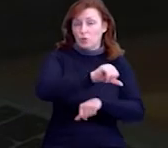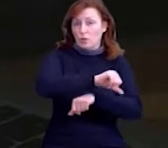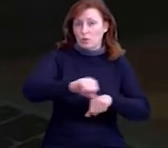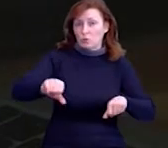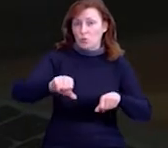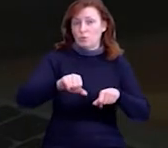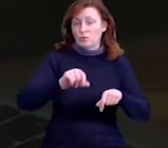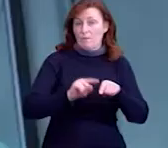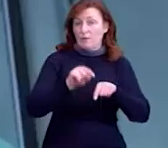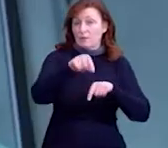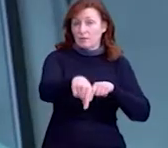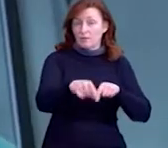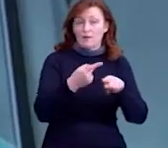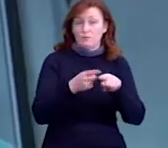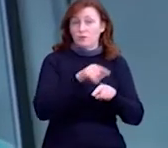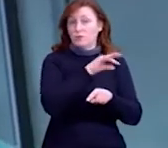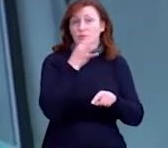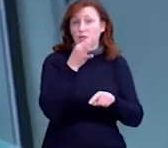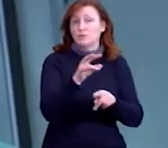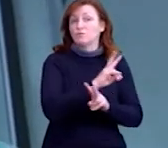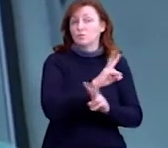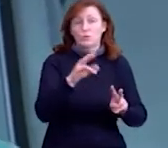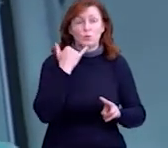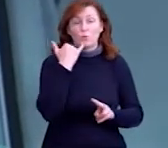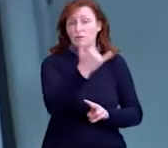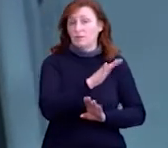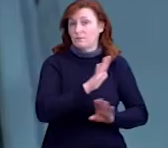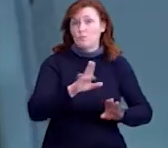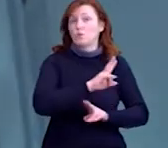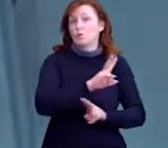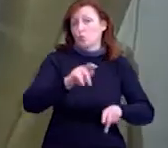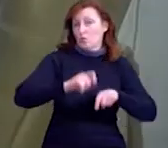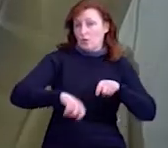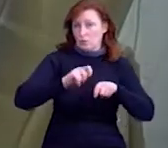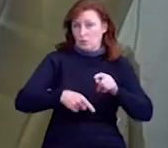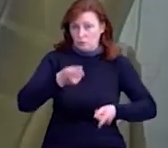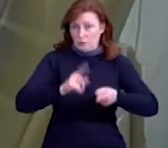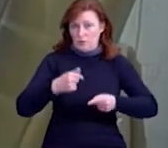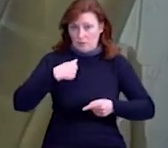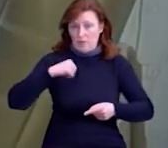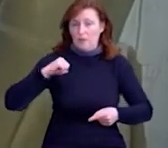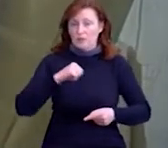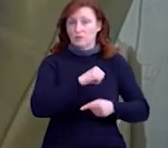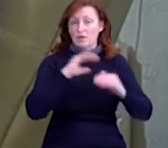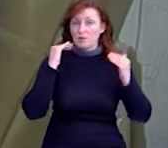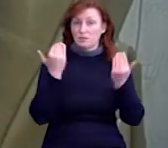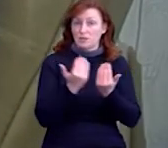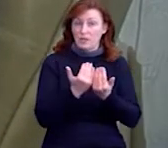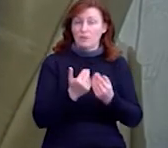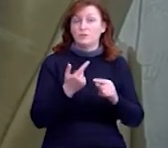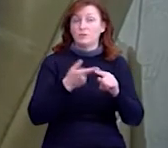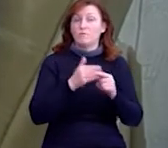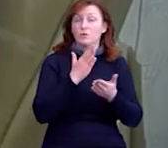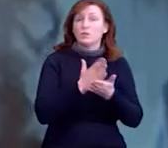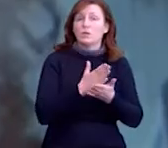особисті дані прикордонникам. Але відтоді їй ніхто не дзвонив і не контролював, чи дотримується вона самоізоляції. Додаток – лише допоміжний